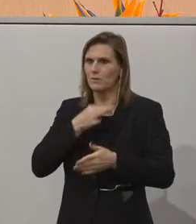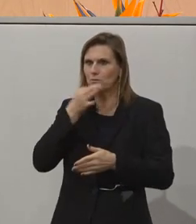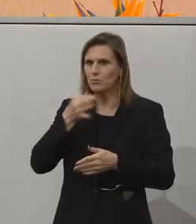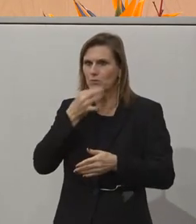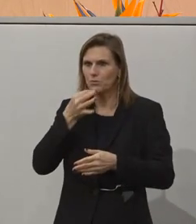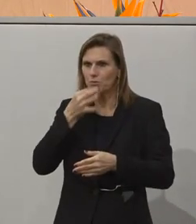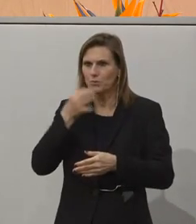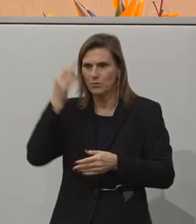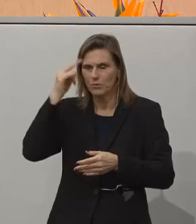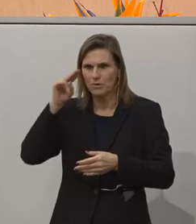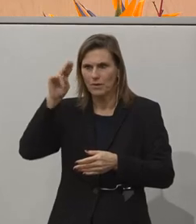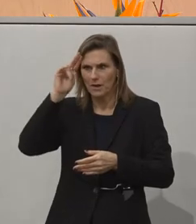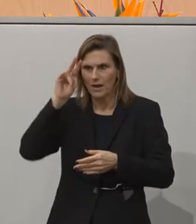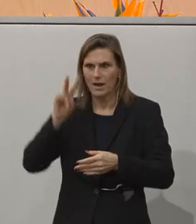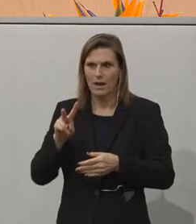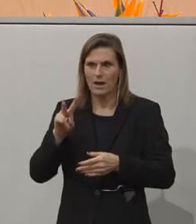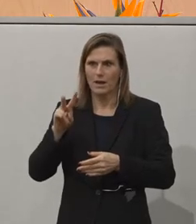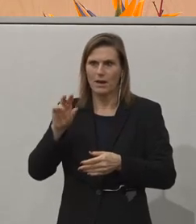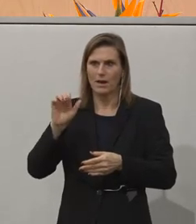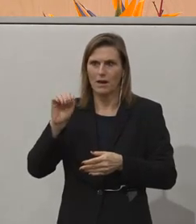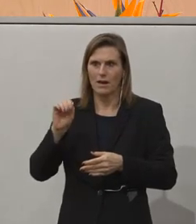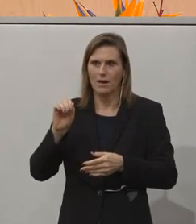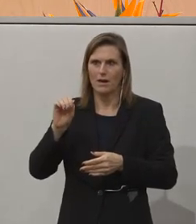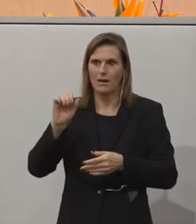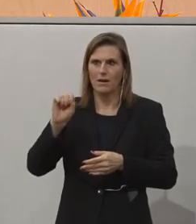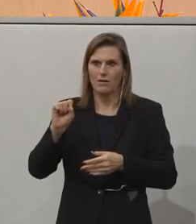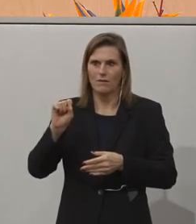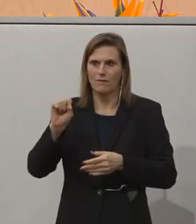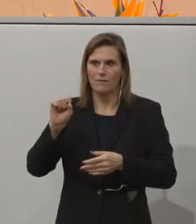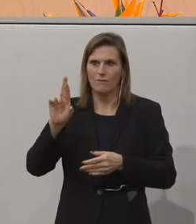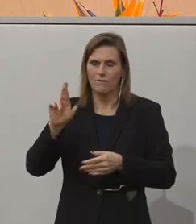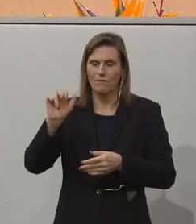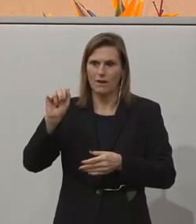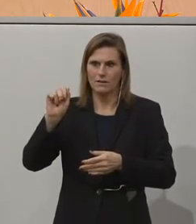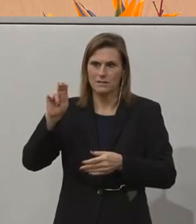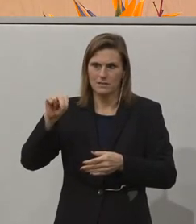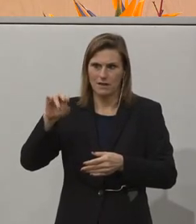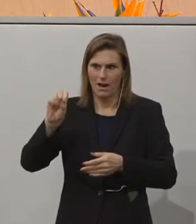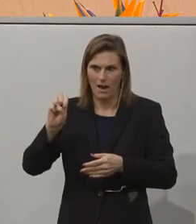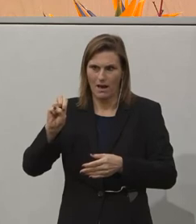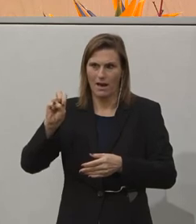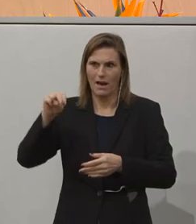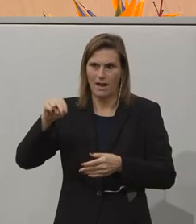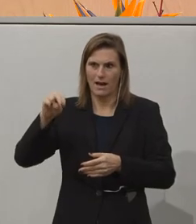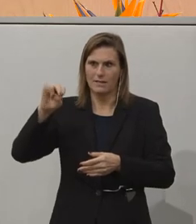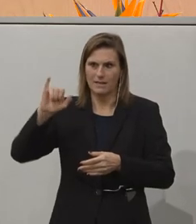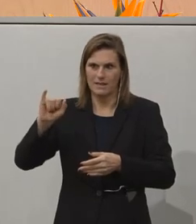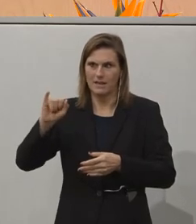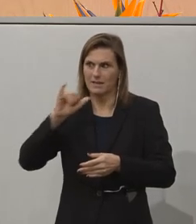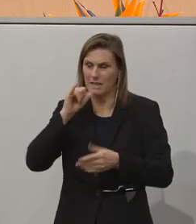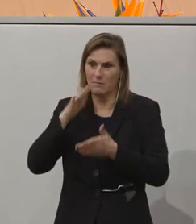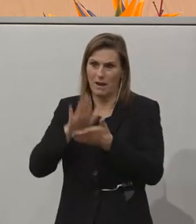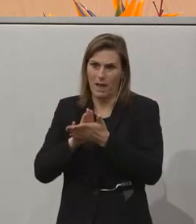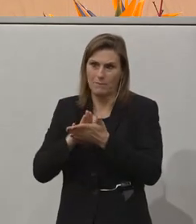dem CEO von Barclays von Mr. Ashok Vaswani. Nein, die sind wir Ihnen